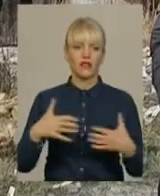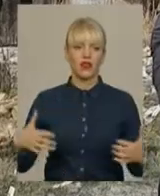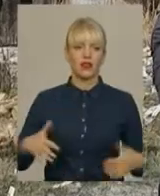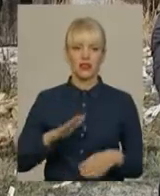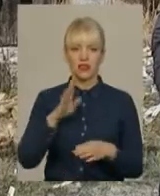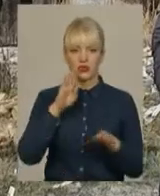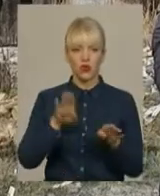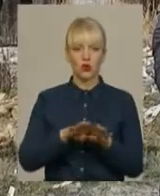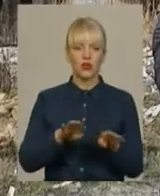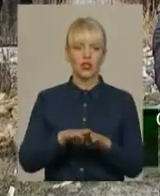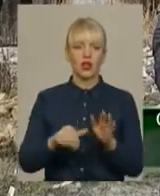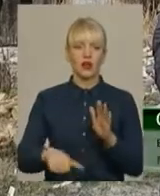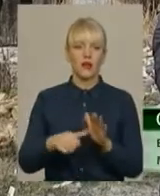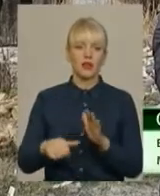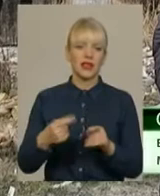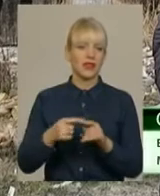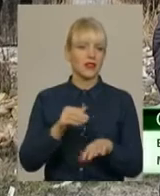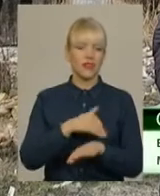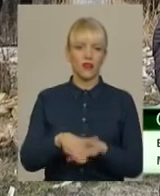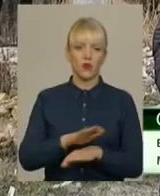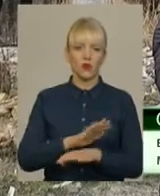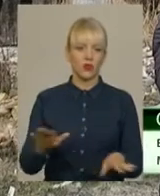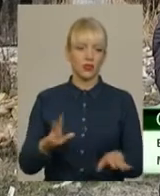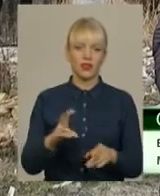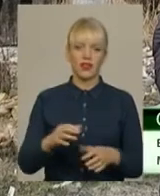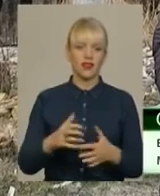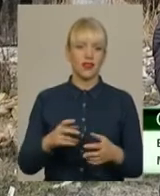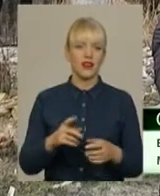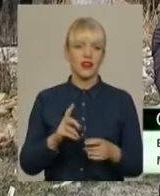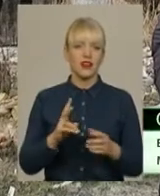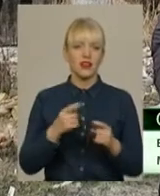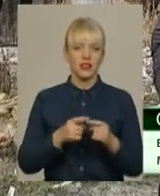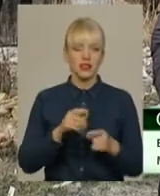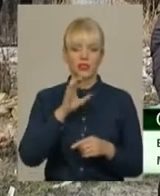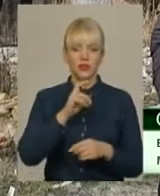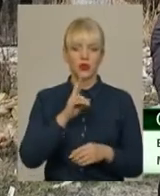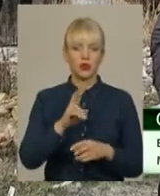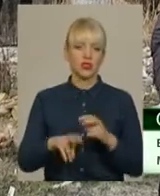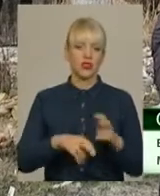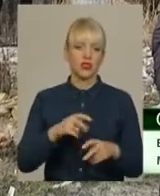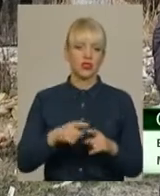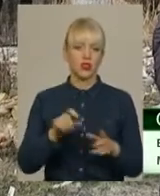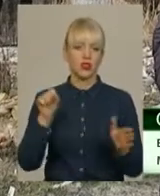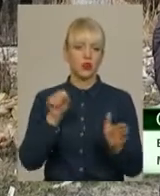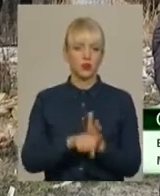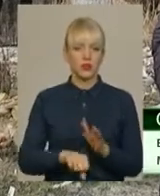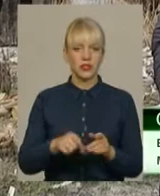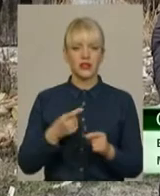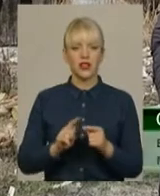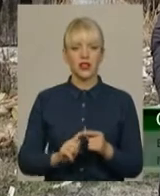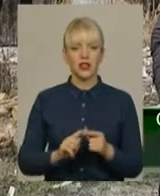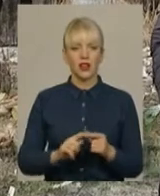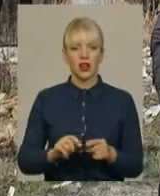безпритульних. Це життя не влічні, не дікі. Цих життя хтось іще. Тобто це явне вбільство, це явна